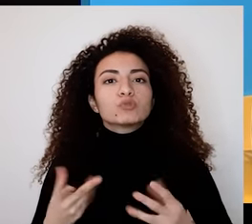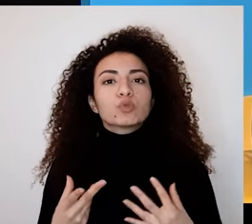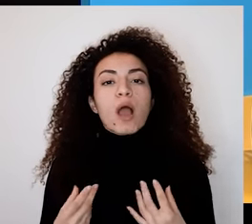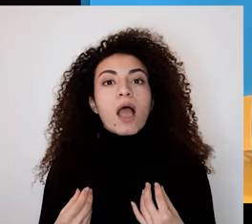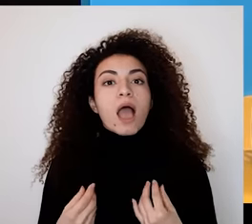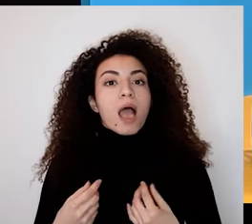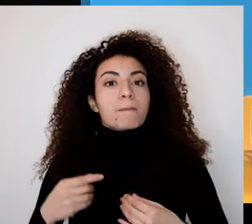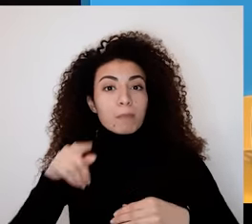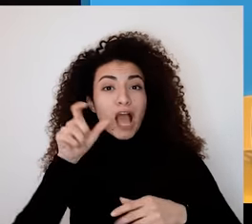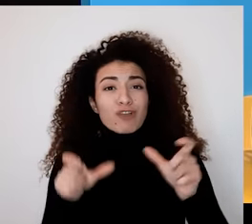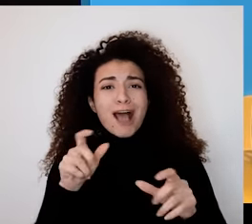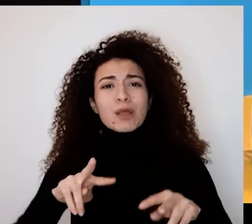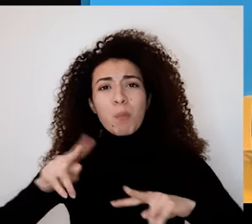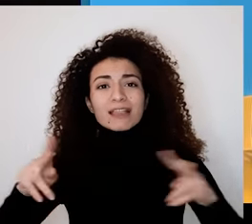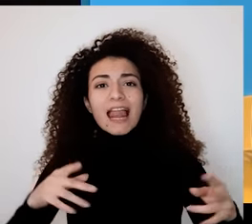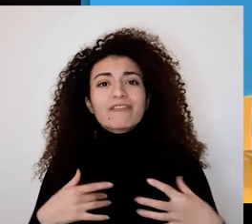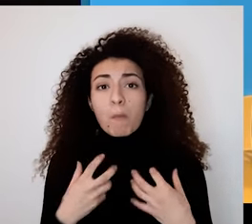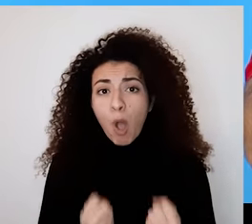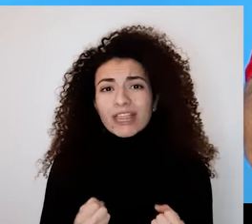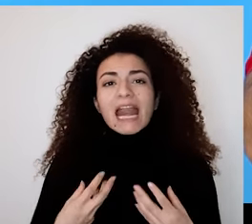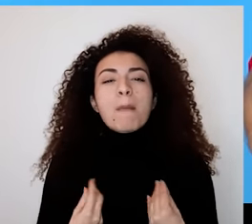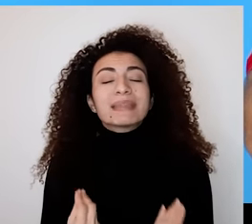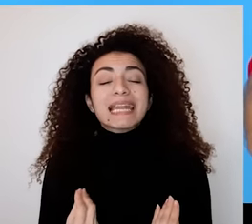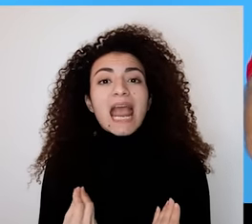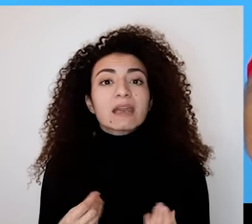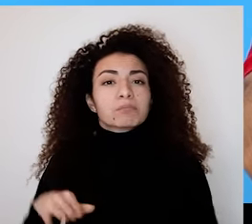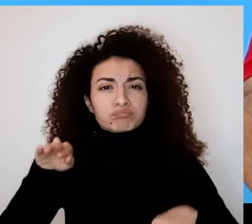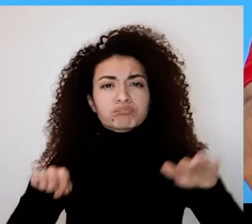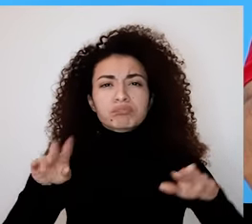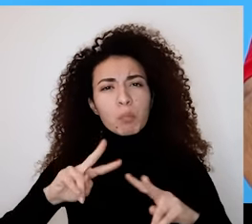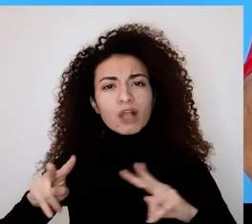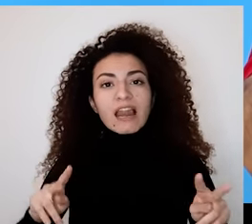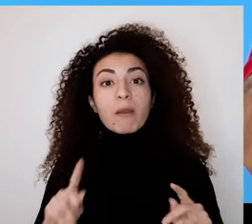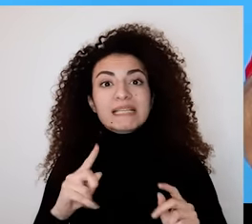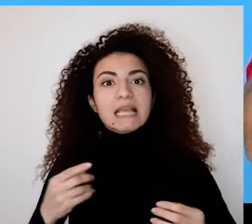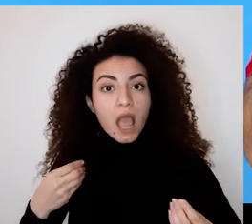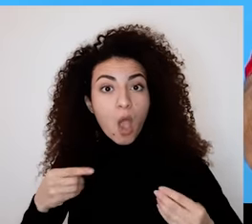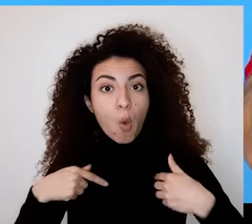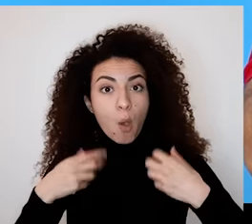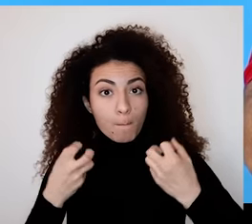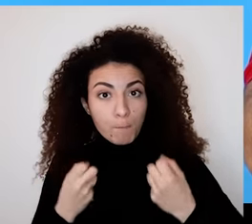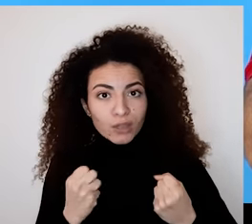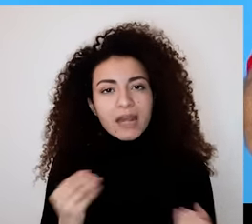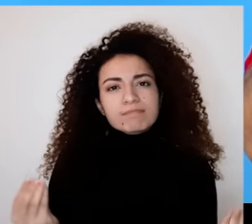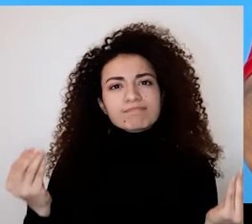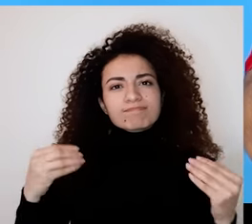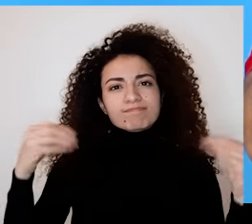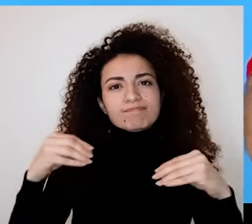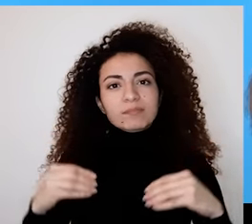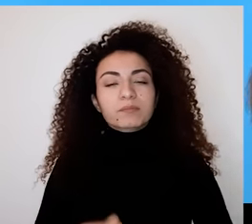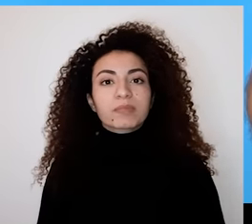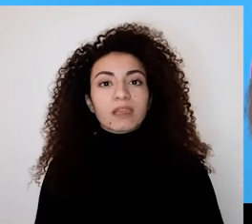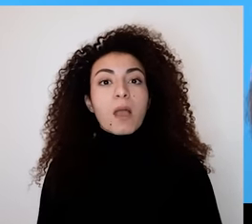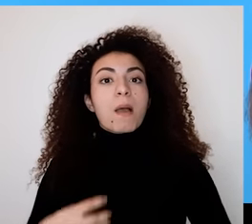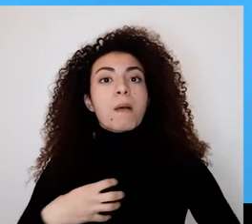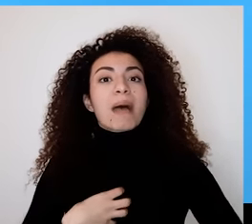فالإذرة على الإمتنين تختلف من شخص لآخر ولكن منقدر ننميه ونغزيه فهو من الممارسات الأساسية وموضوع